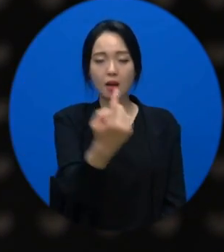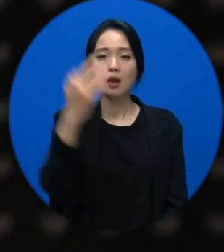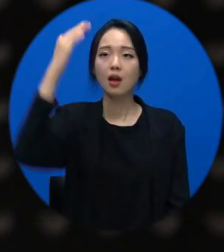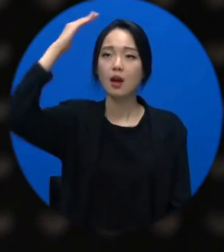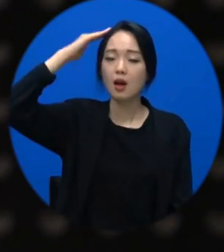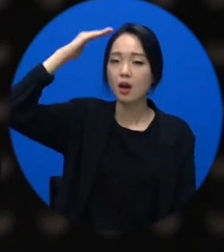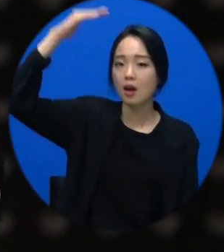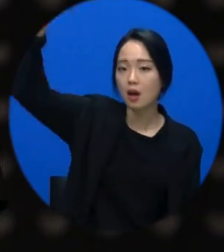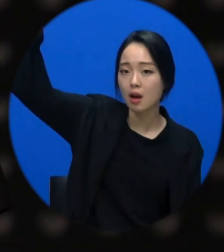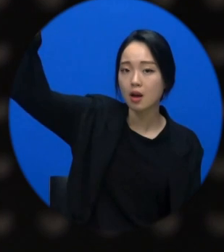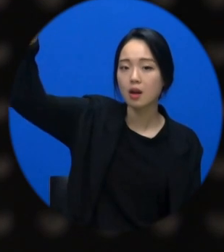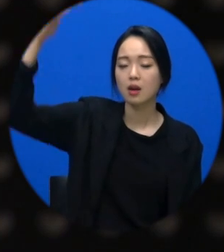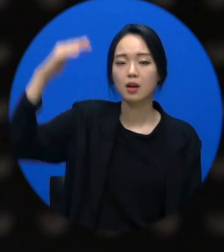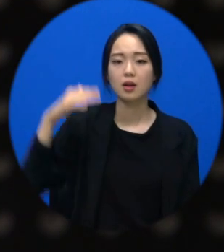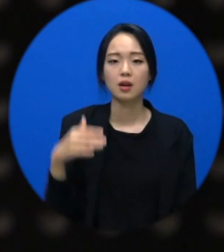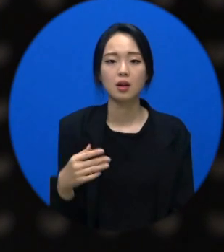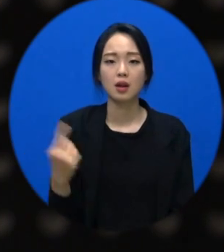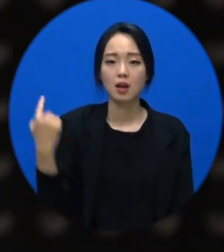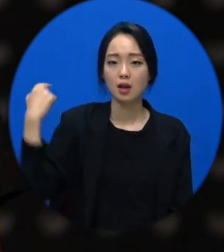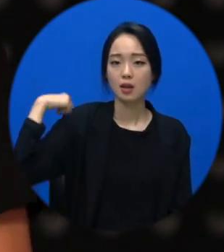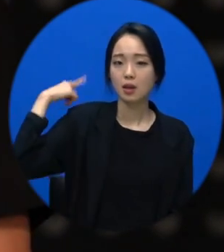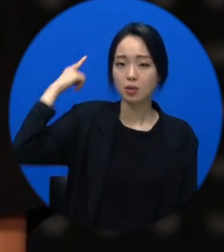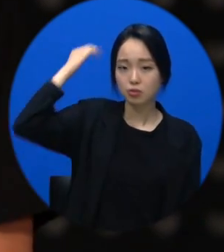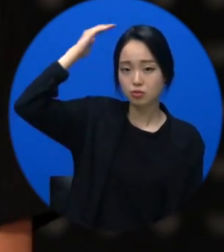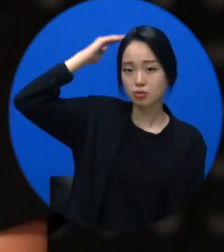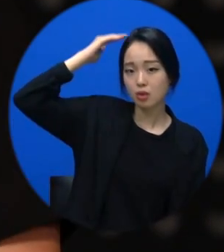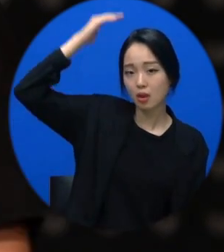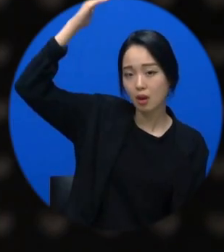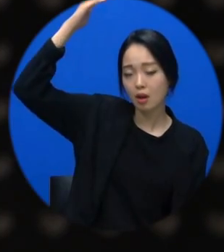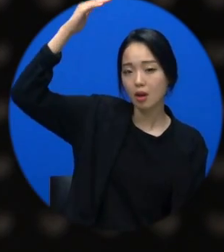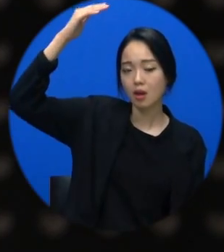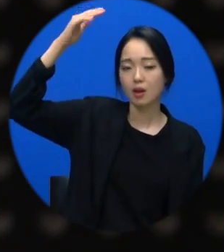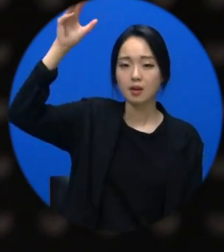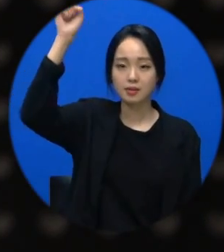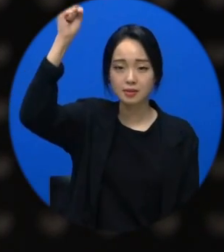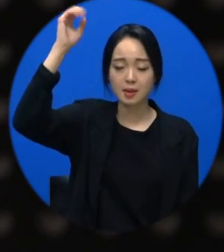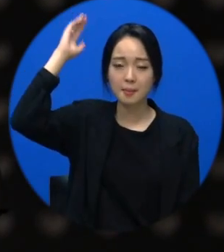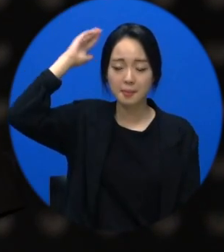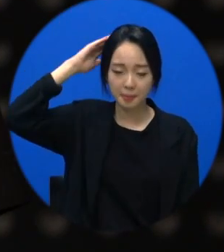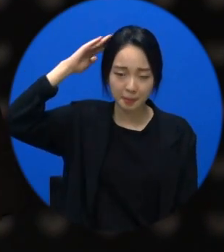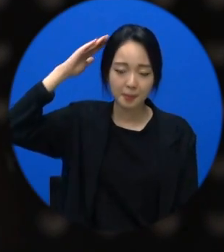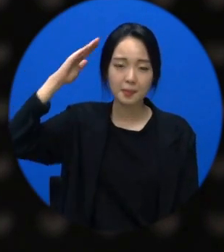또 하필이면 내 딜에 와서 섰어요. 그리고 손잡이를 잡는데 내 머리를 이렇게 탁.